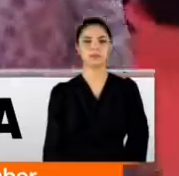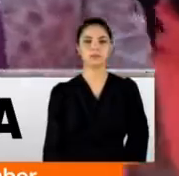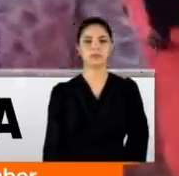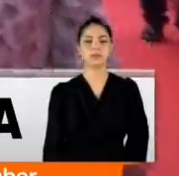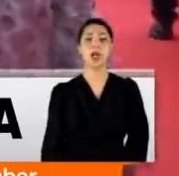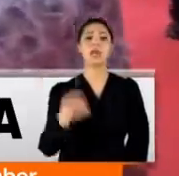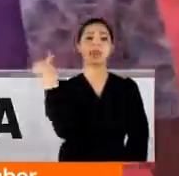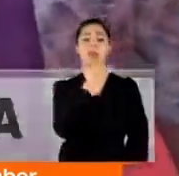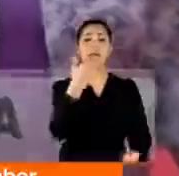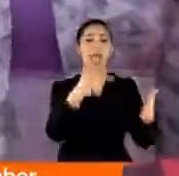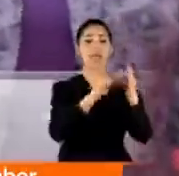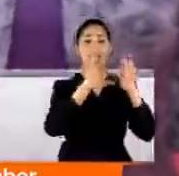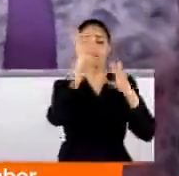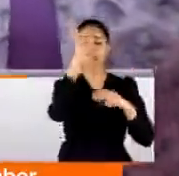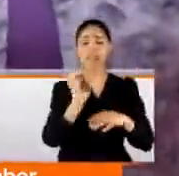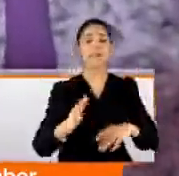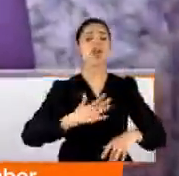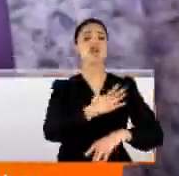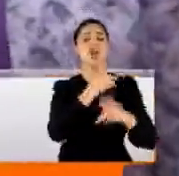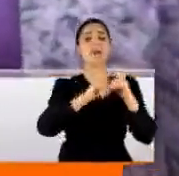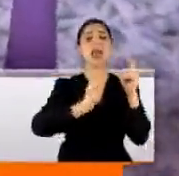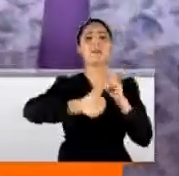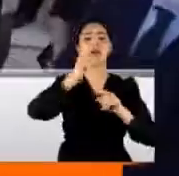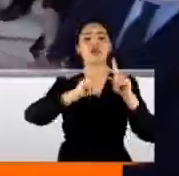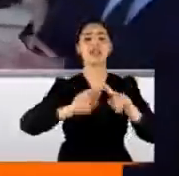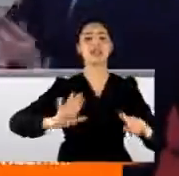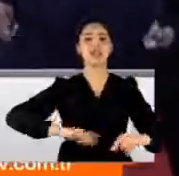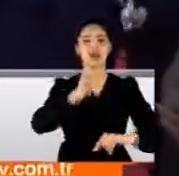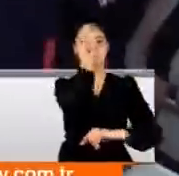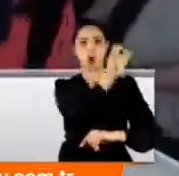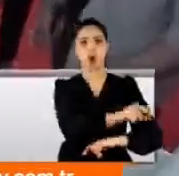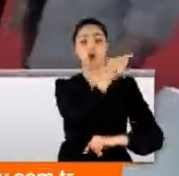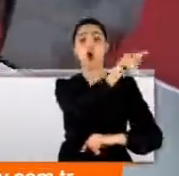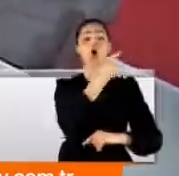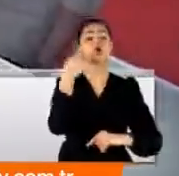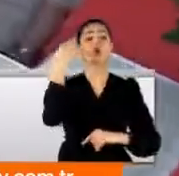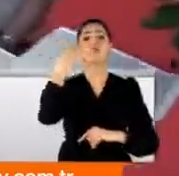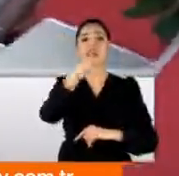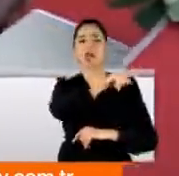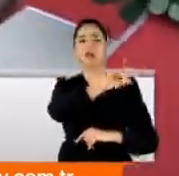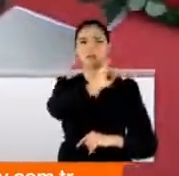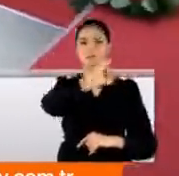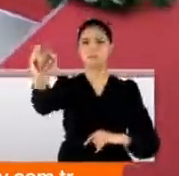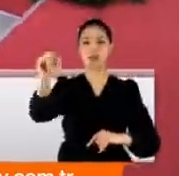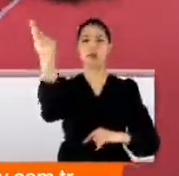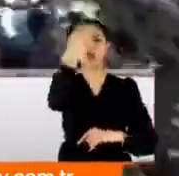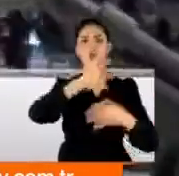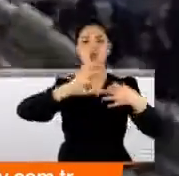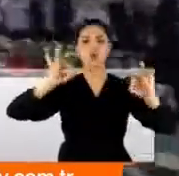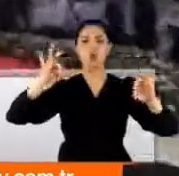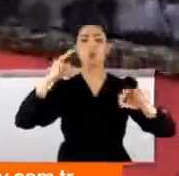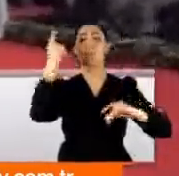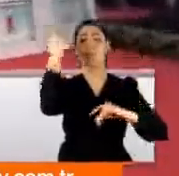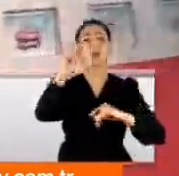Tepkilerin odağında CHP Genel Başkanı Kemal Kılıçdaroğlu var ve onun Cumhurbaşkanı Erdoğan'a yönelik kullandığı sözde